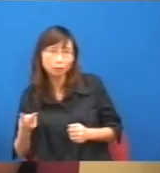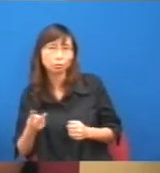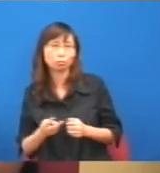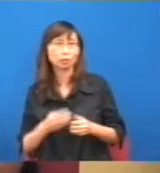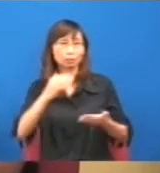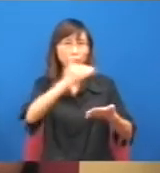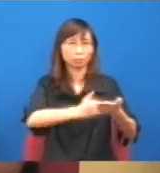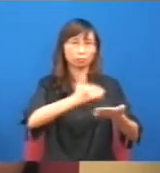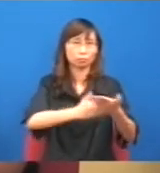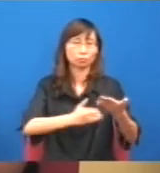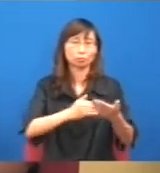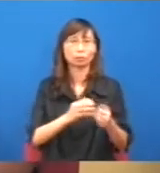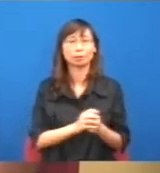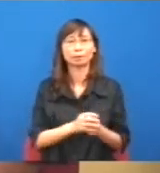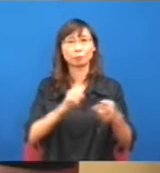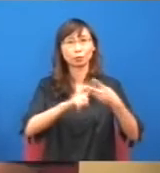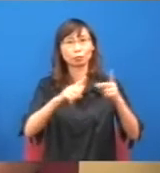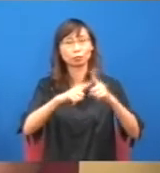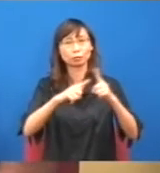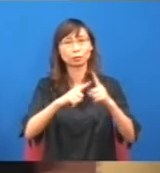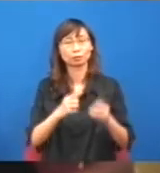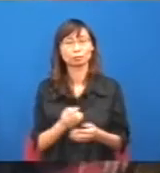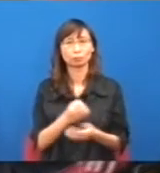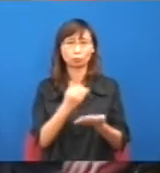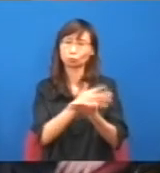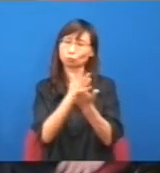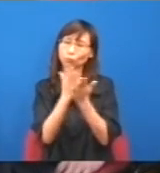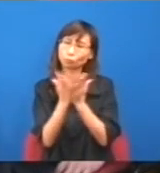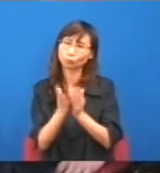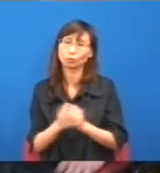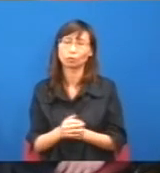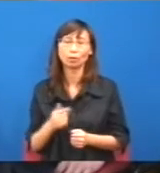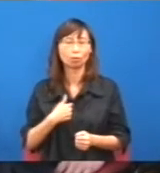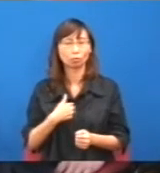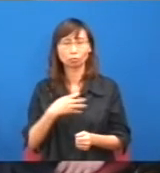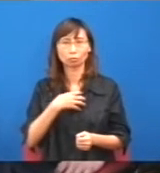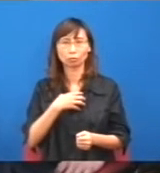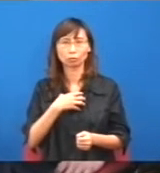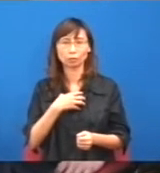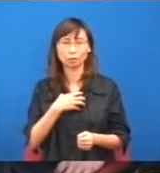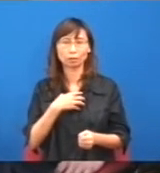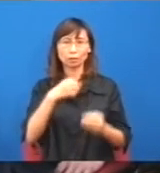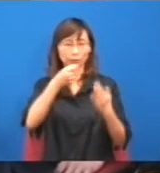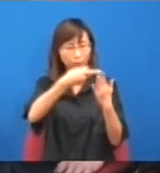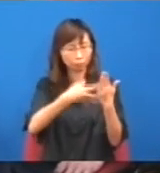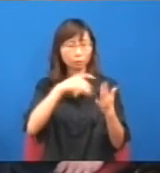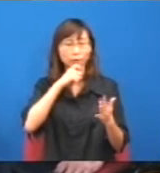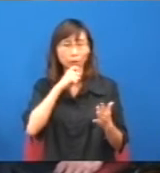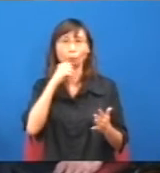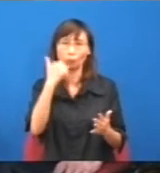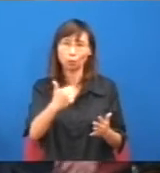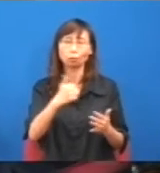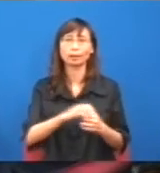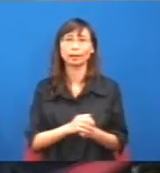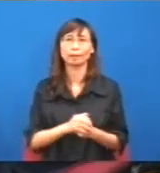那這件事,大家會不會覺得都幾諷刺呢,我覺得其實,有最低工資的機制,就好過沒有,但問題就是,